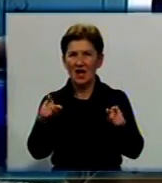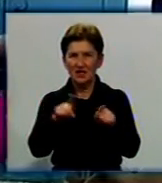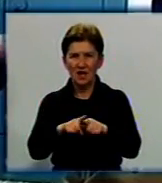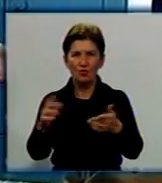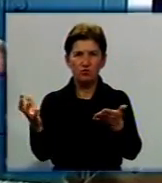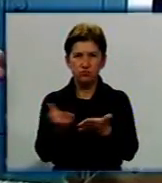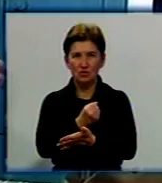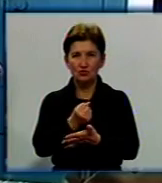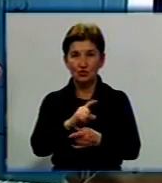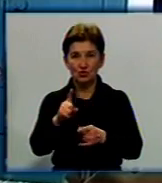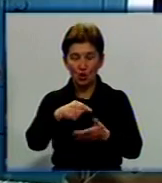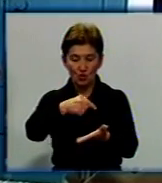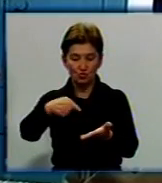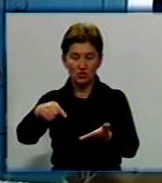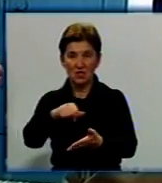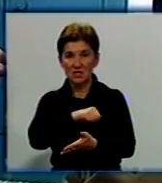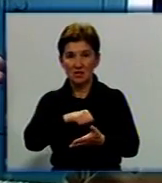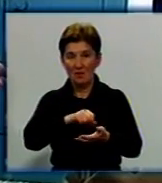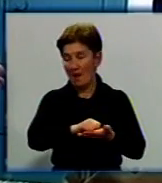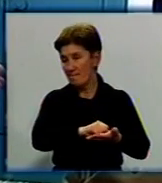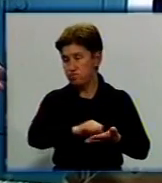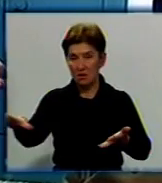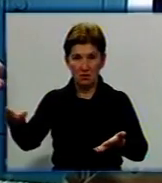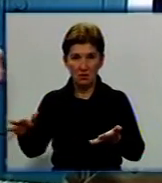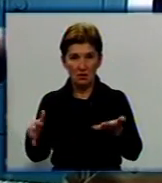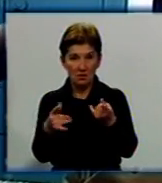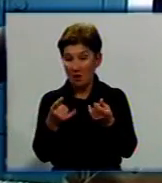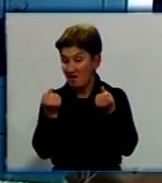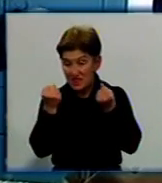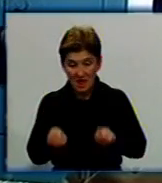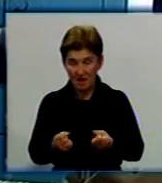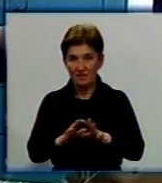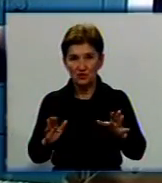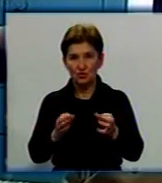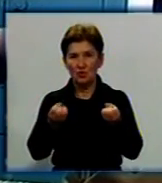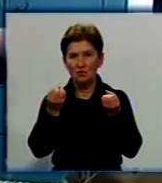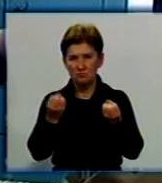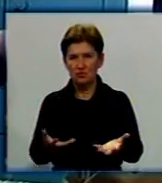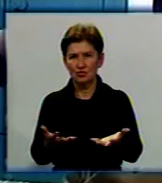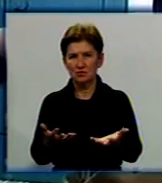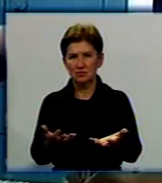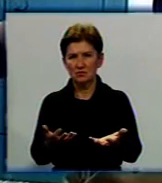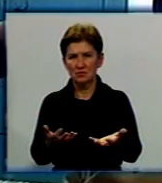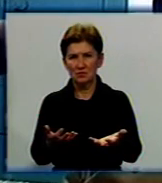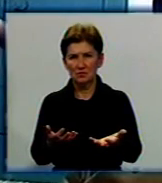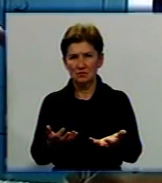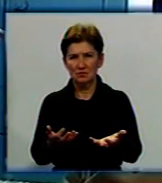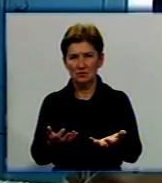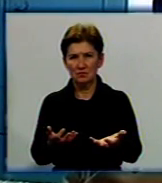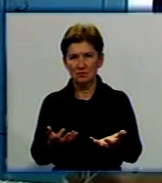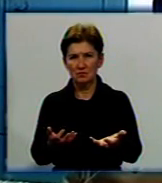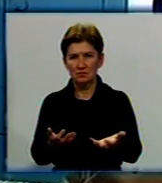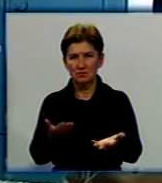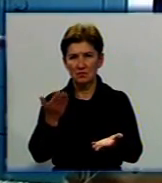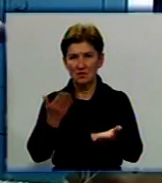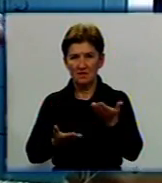махнувшою рукою ручка вилітає. Вона наче не така легка і не така важка, але вона просто з такою вилетіла. Він в той час хоче сидіти до мене трошки з